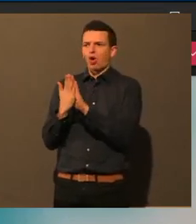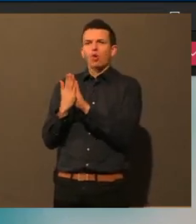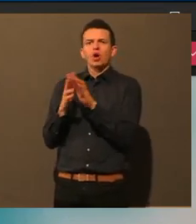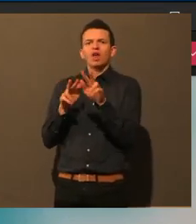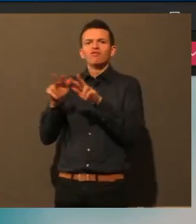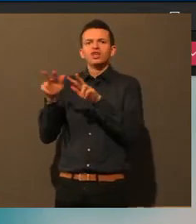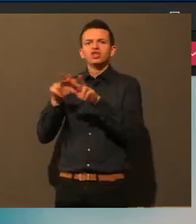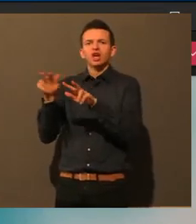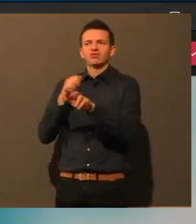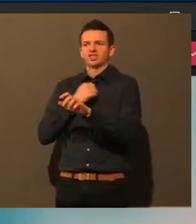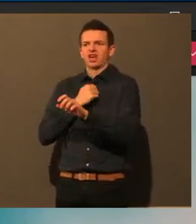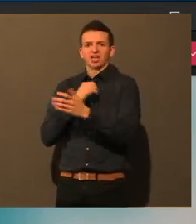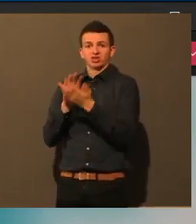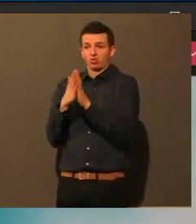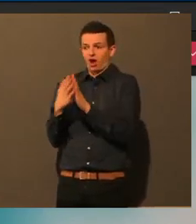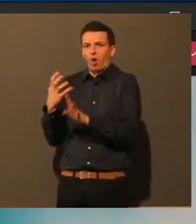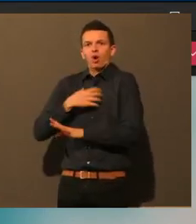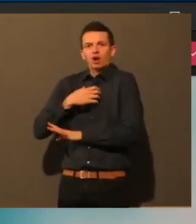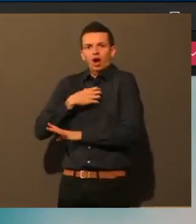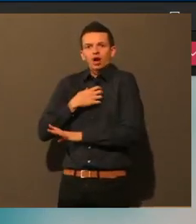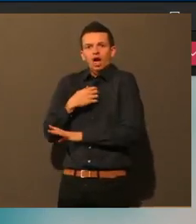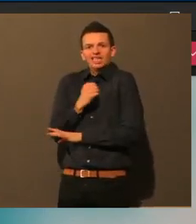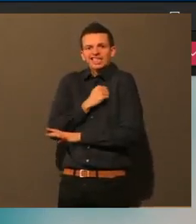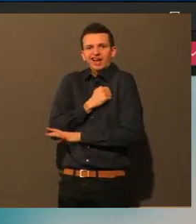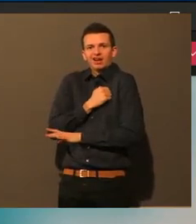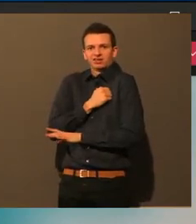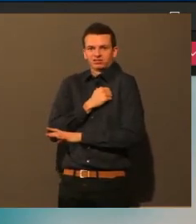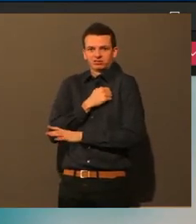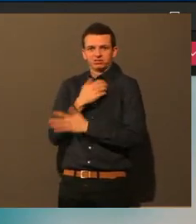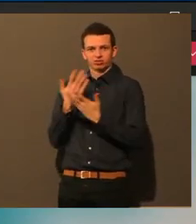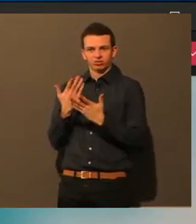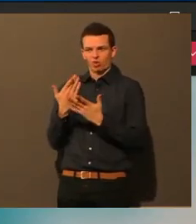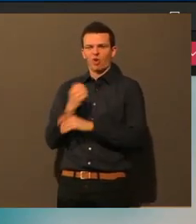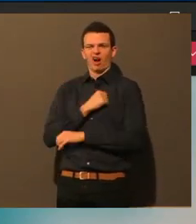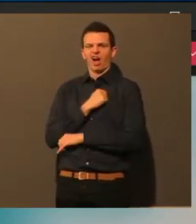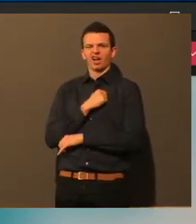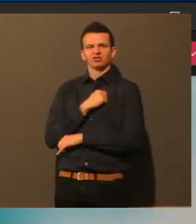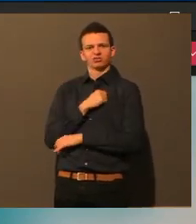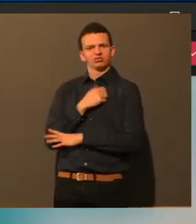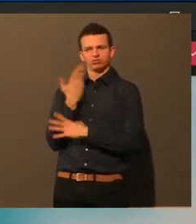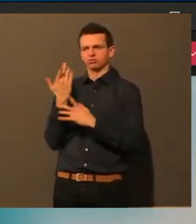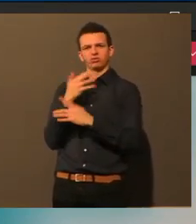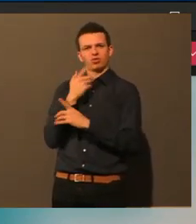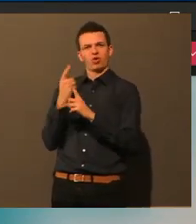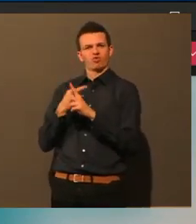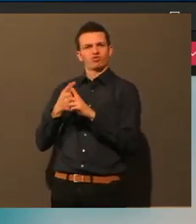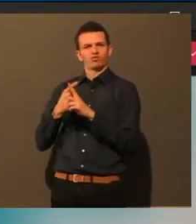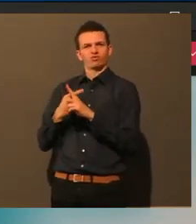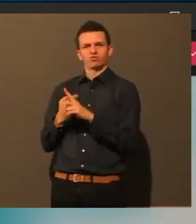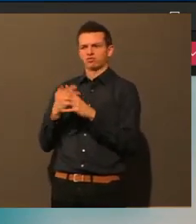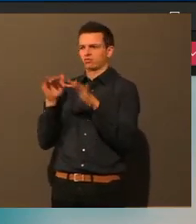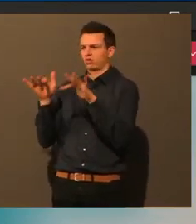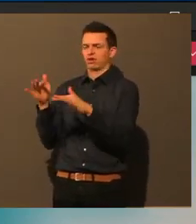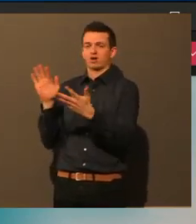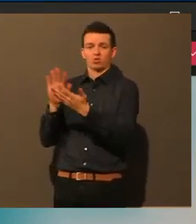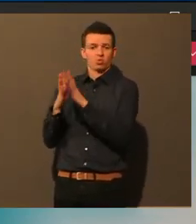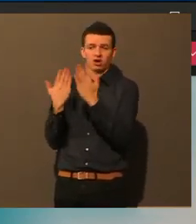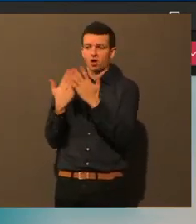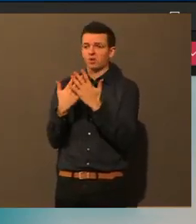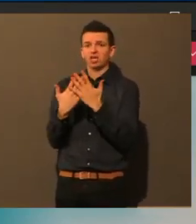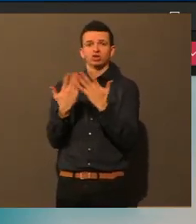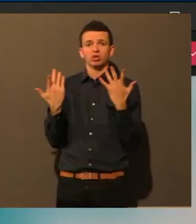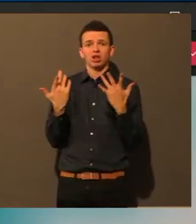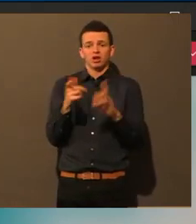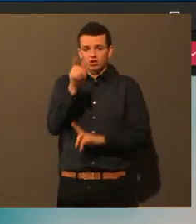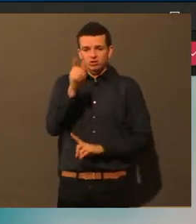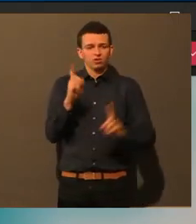Krankheitsangst und vielen anderen Ängsten verbunden oder auch Angst, wenn man sich mit den Angehörigen oder, ich weiß nicht, Freunden